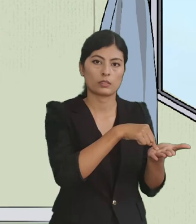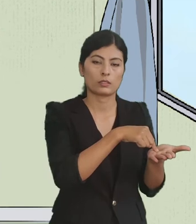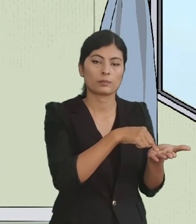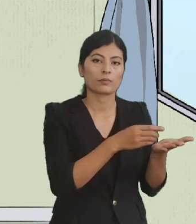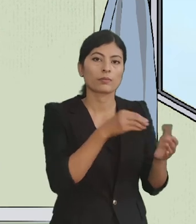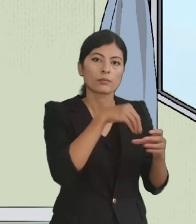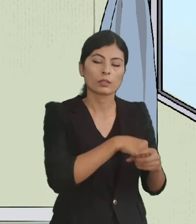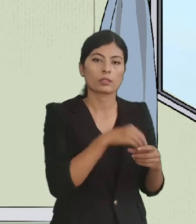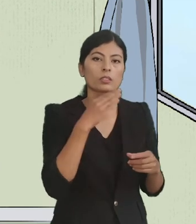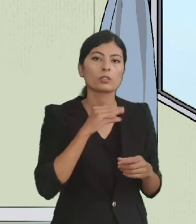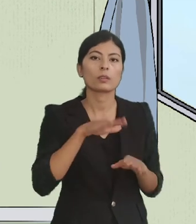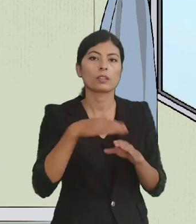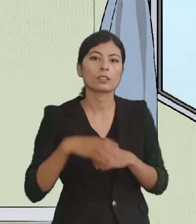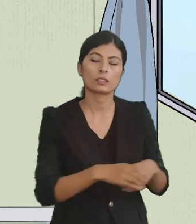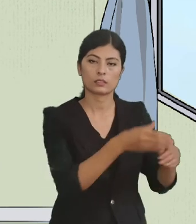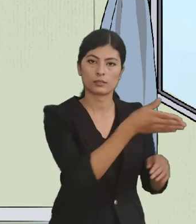केंद्र भीत्र लई जान्छेन